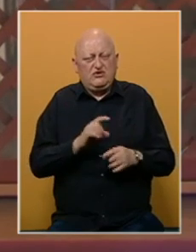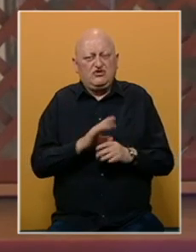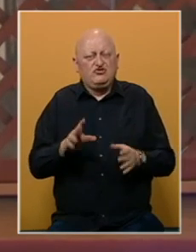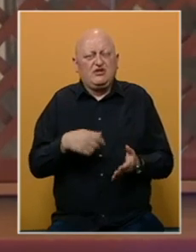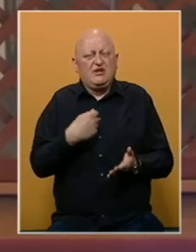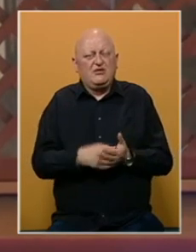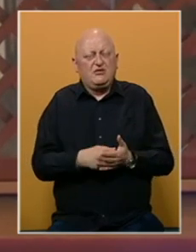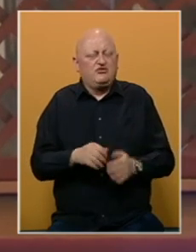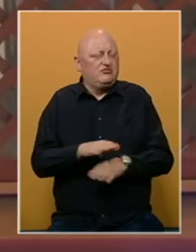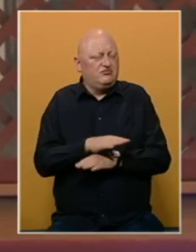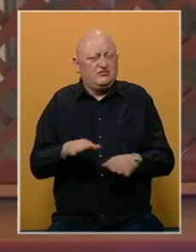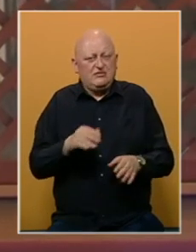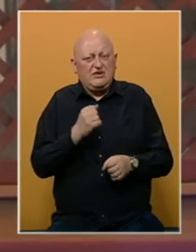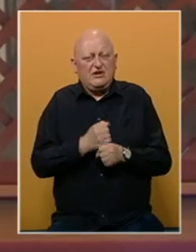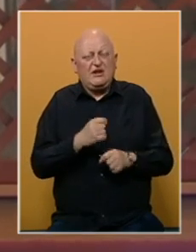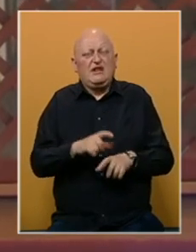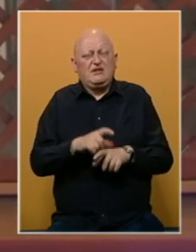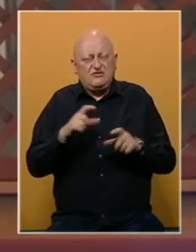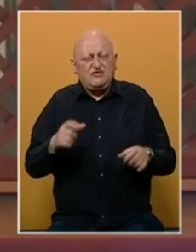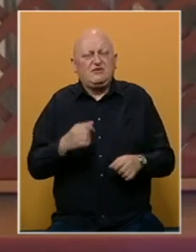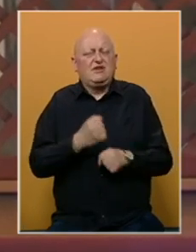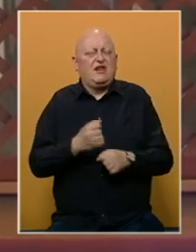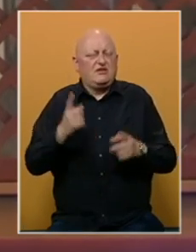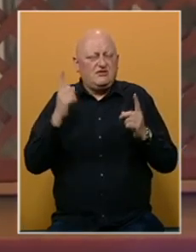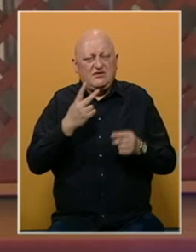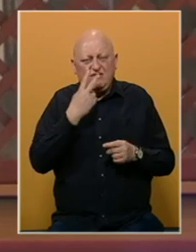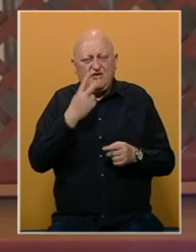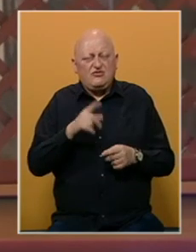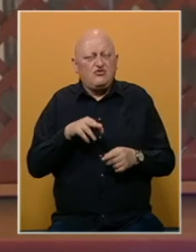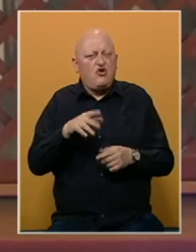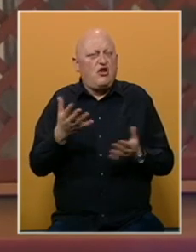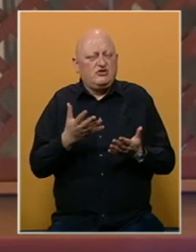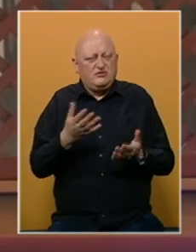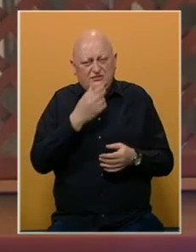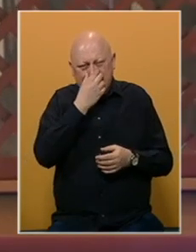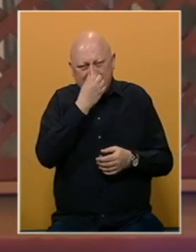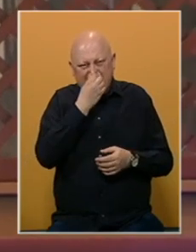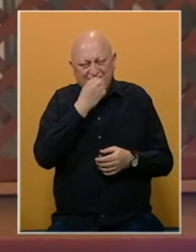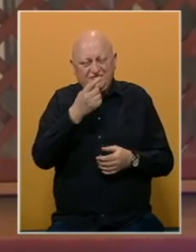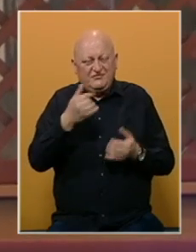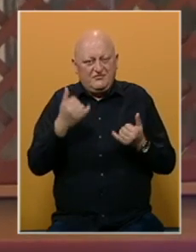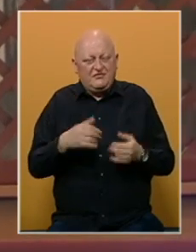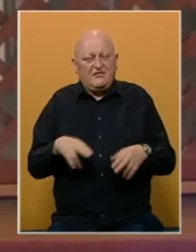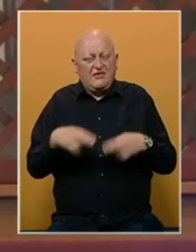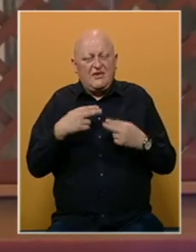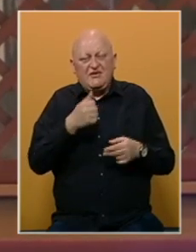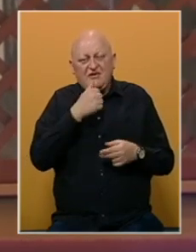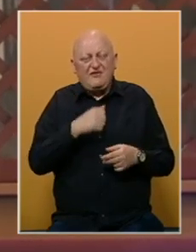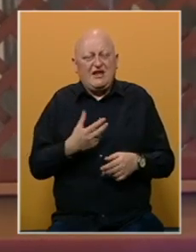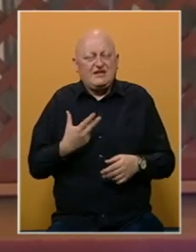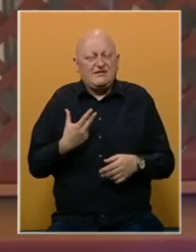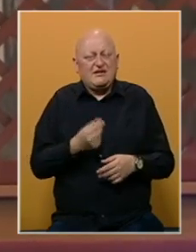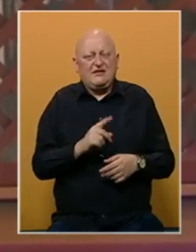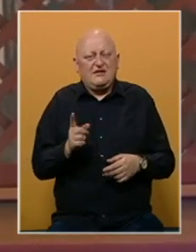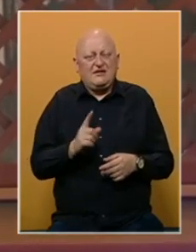plaća. Apsolutno. Ne krade institucije, ne krade sudovi, pa da vidimo dok se ćemo dođu. Znači ovdje treba ugostiteljstvo finansijska inekcija,